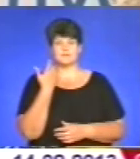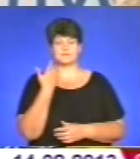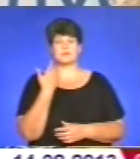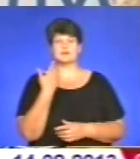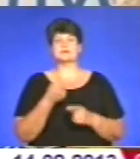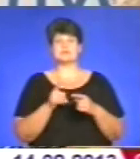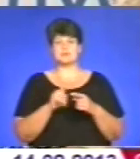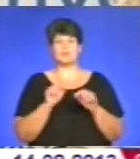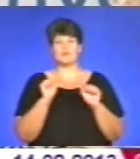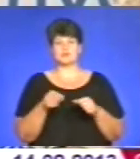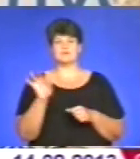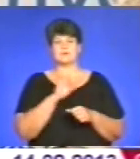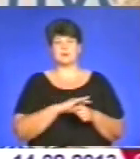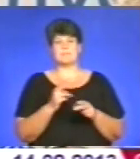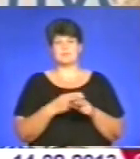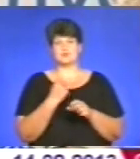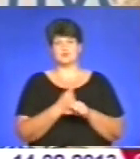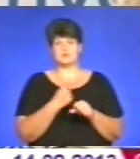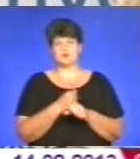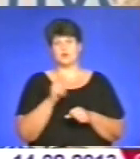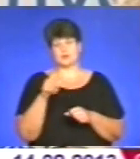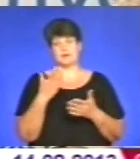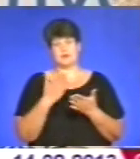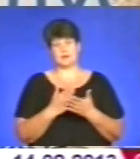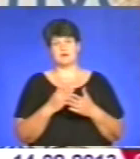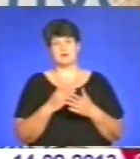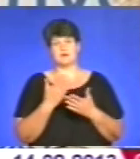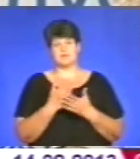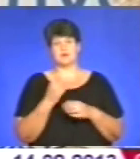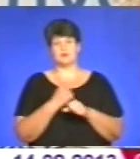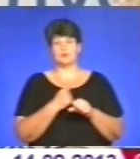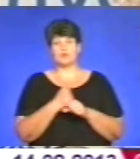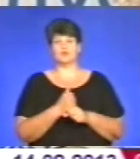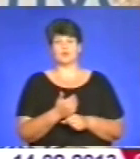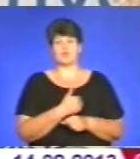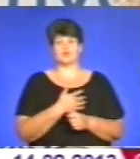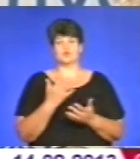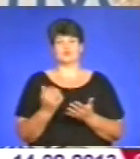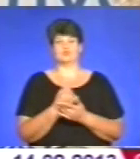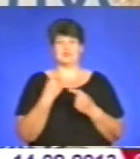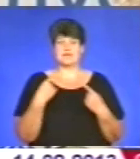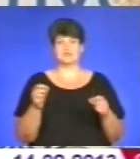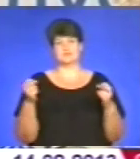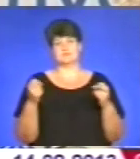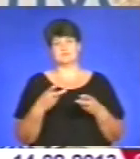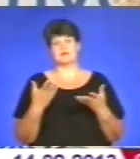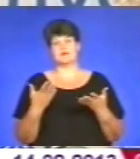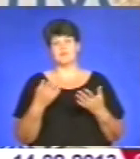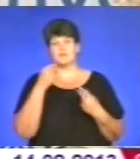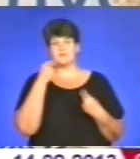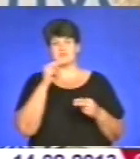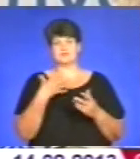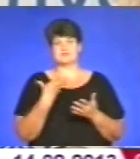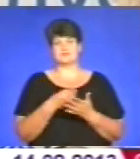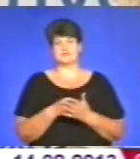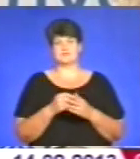може скористатись як безробітний, так і людина, яка працює і хоче здобути іншу професію чи підвищити свій